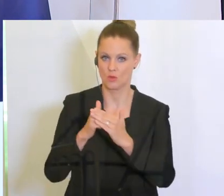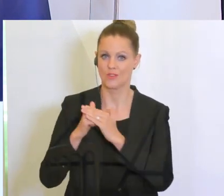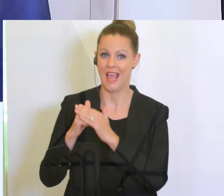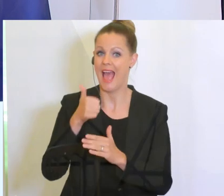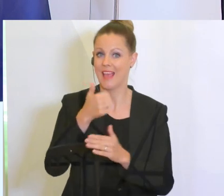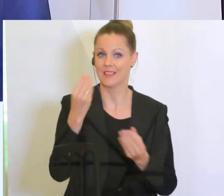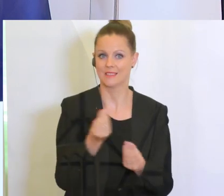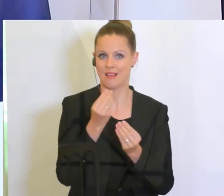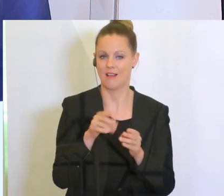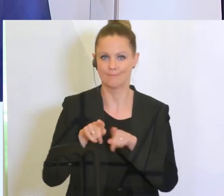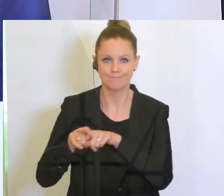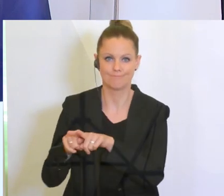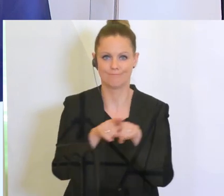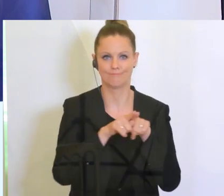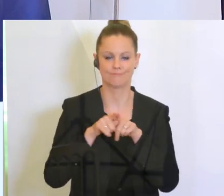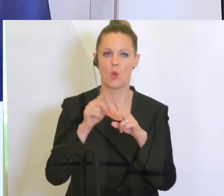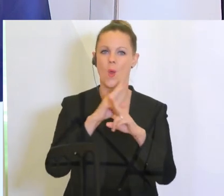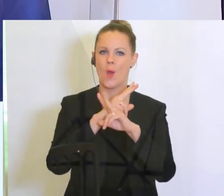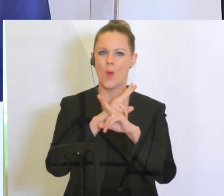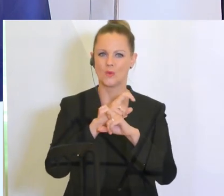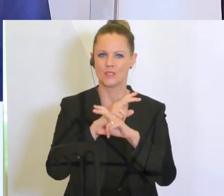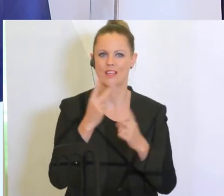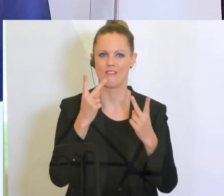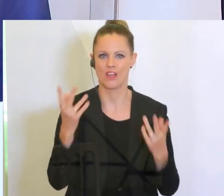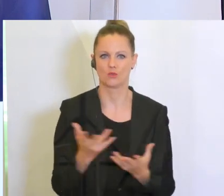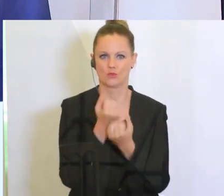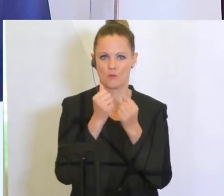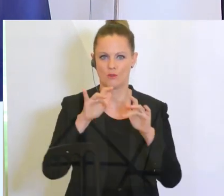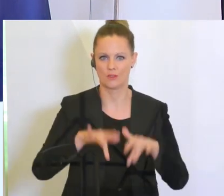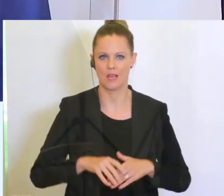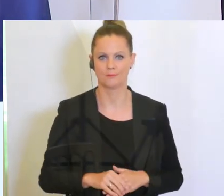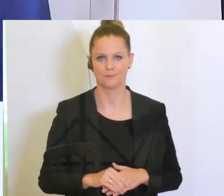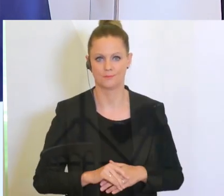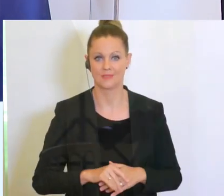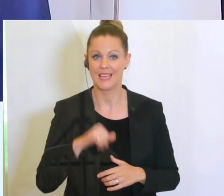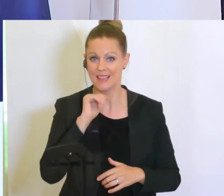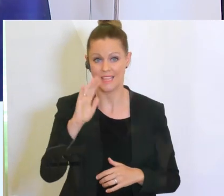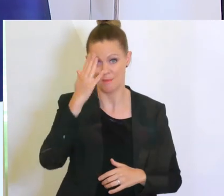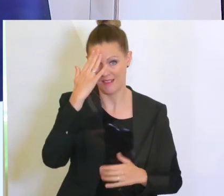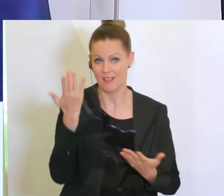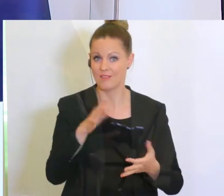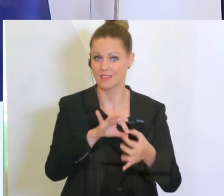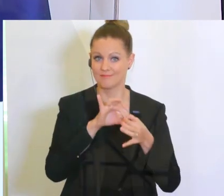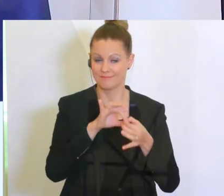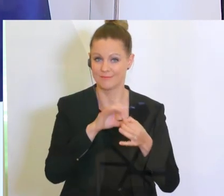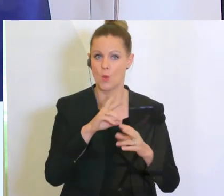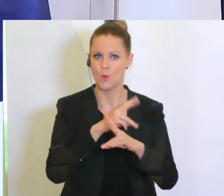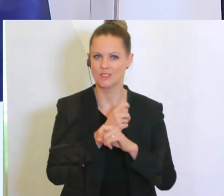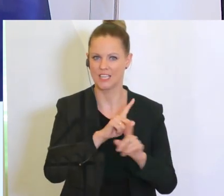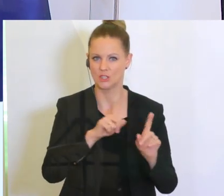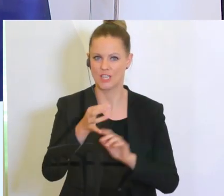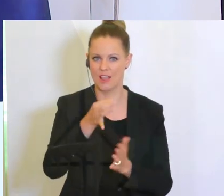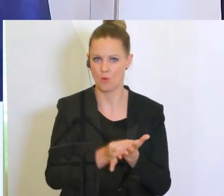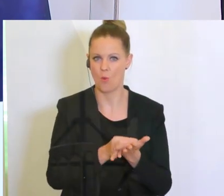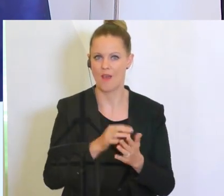gemeinsam, sie haben österreichische Wertschöpfung. Was nicht so bekannt ist, auch für Österreich als Standort, ist die